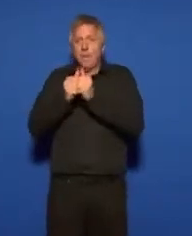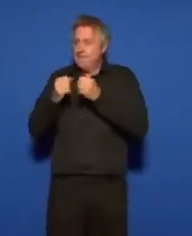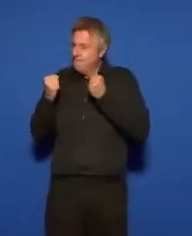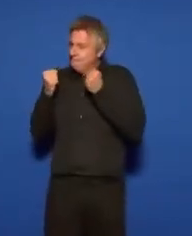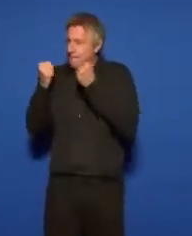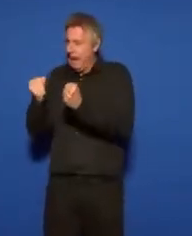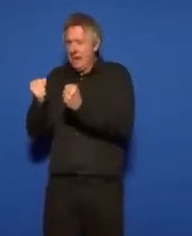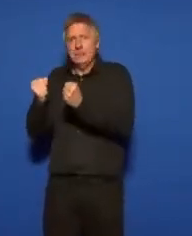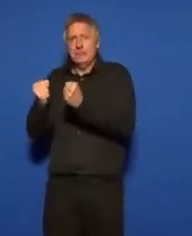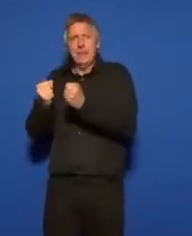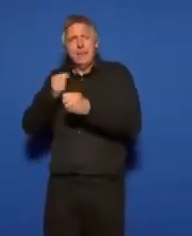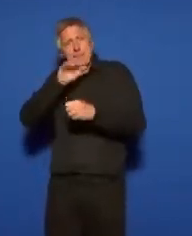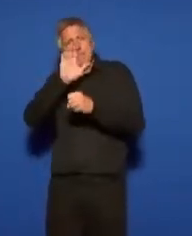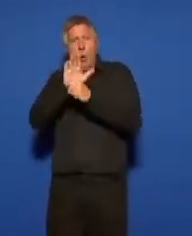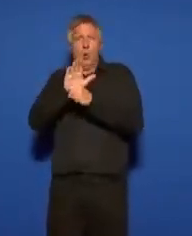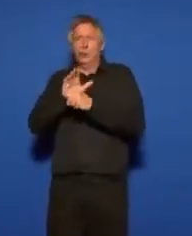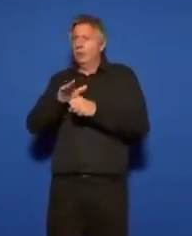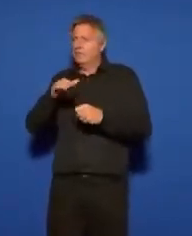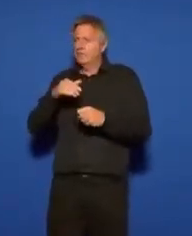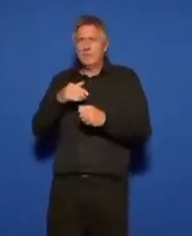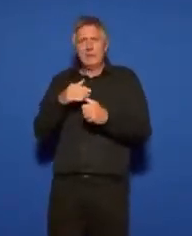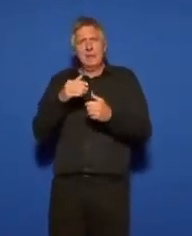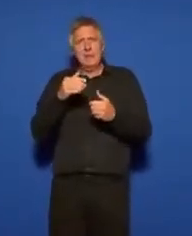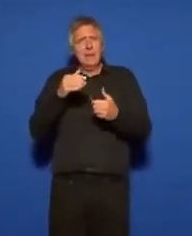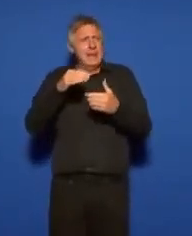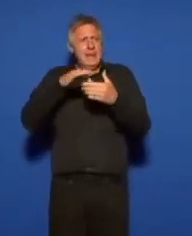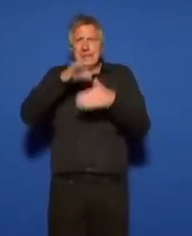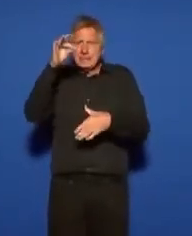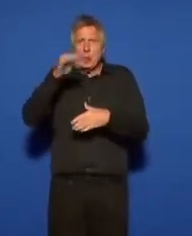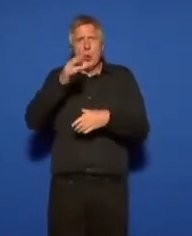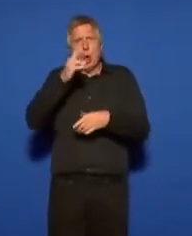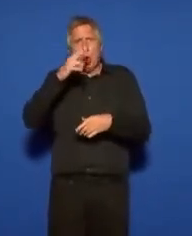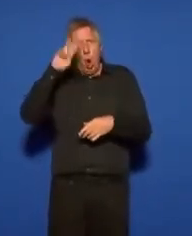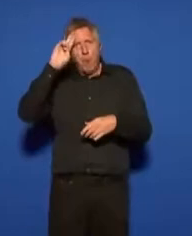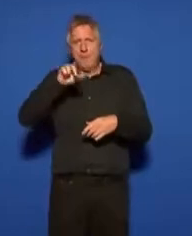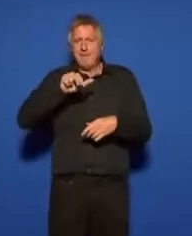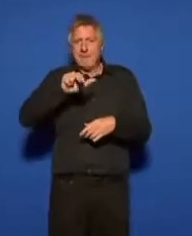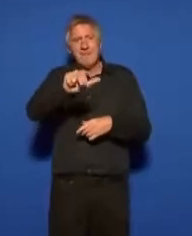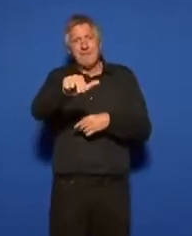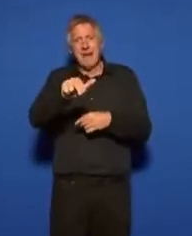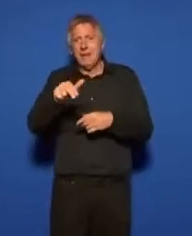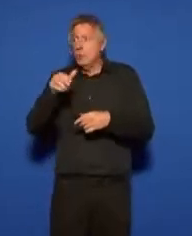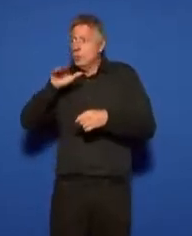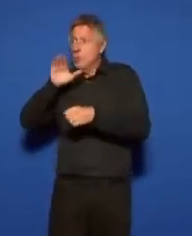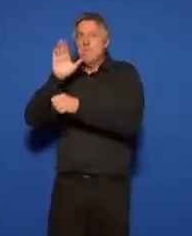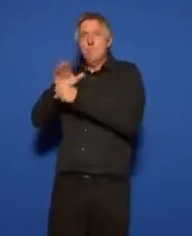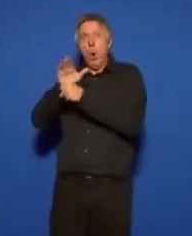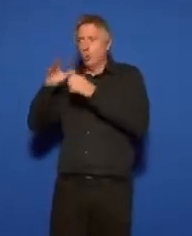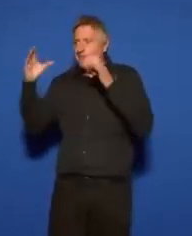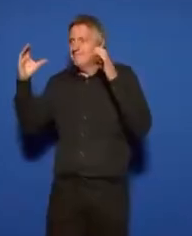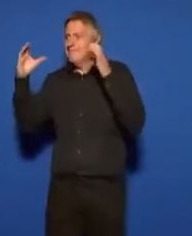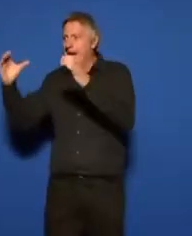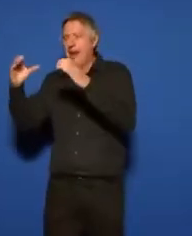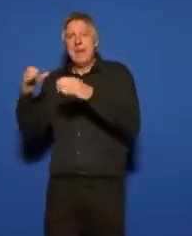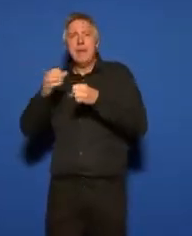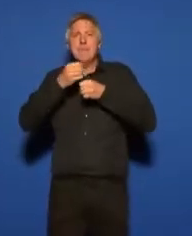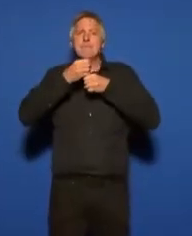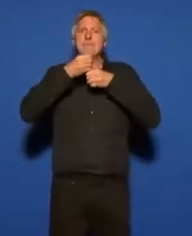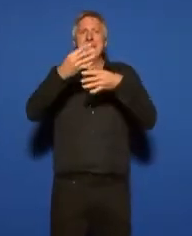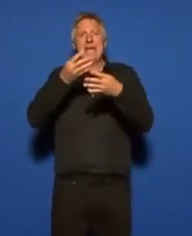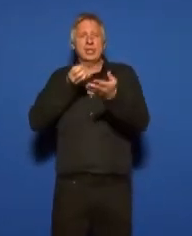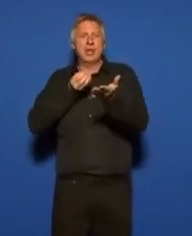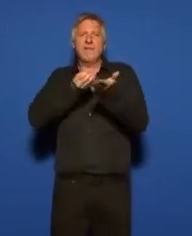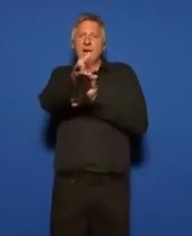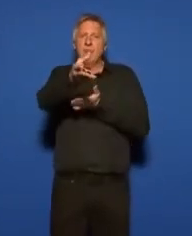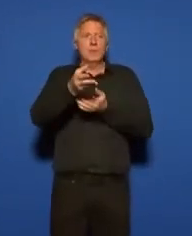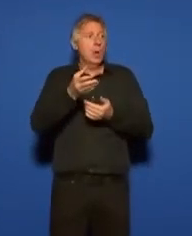les seuls à pouvoir le montrer au moment des élections européennes qui viennent et dans lesquelles nous porterons ce message qui n